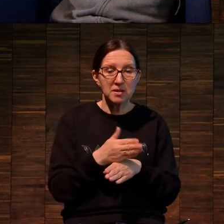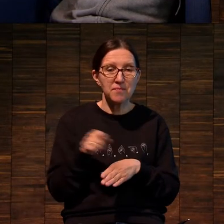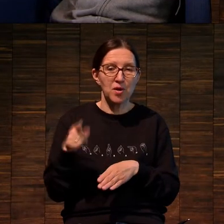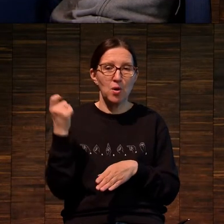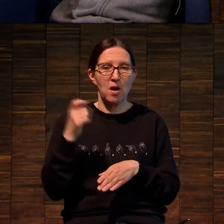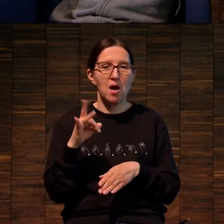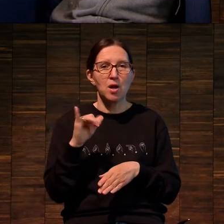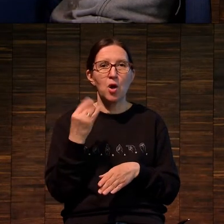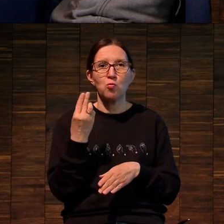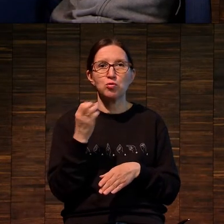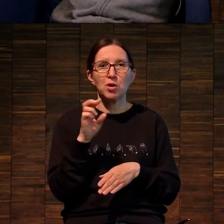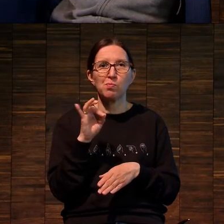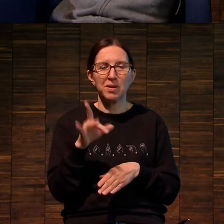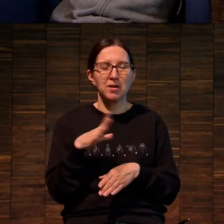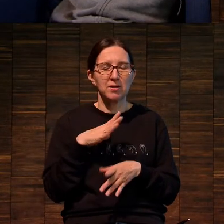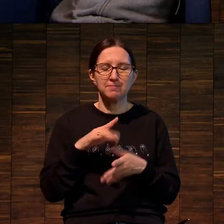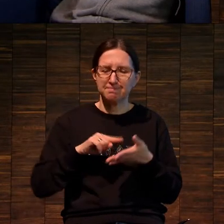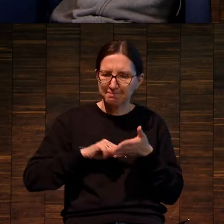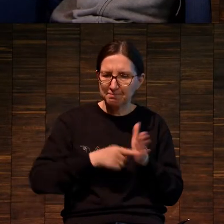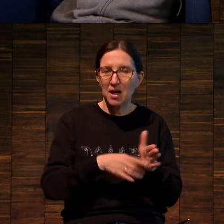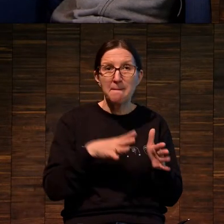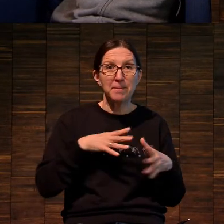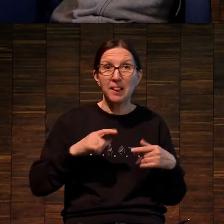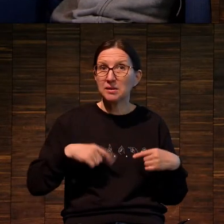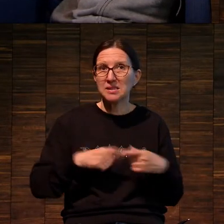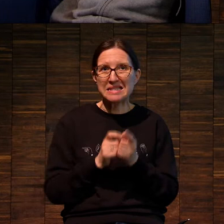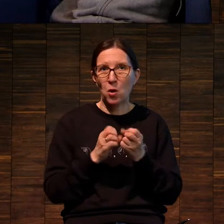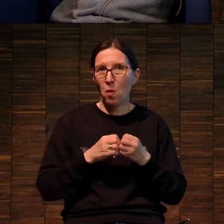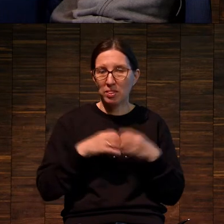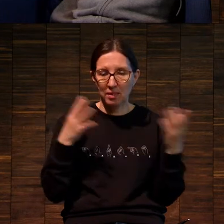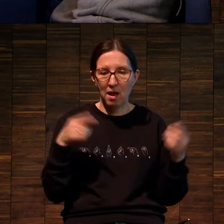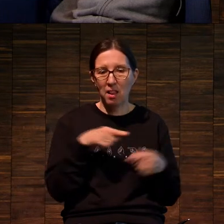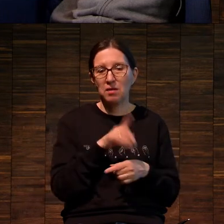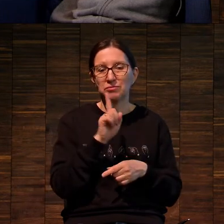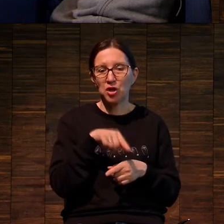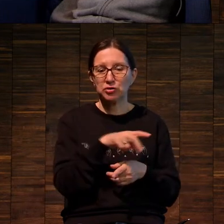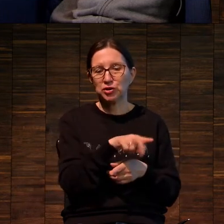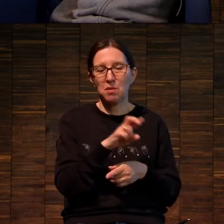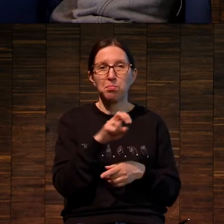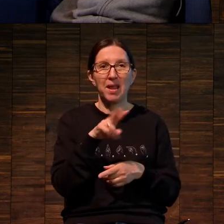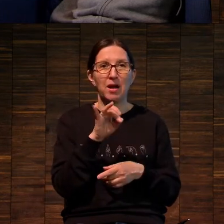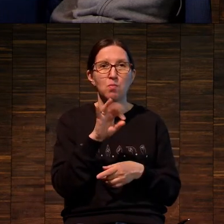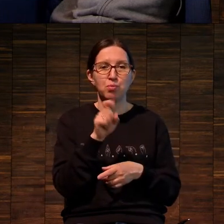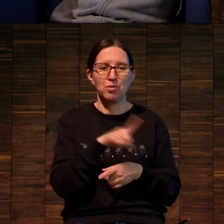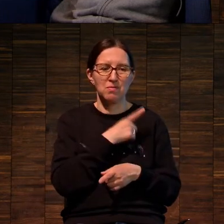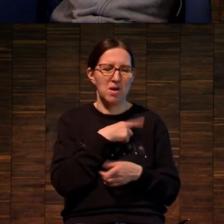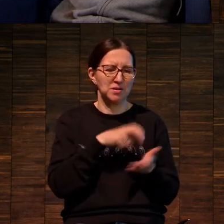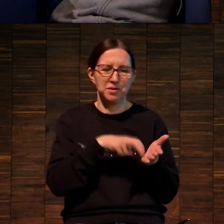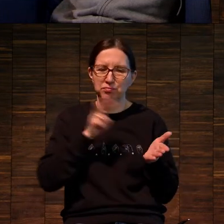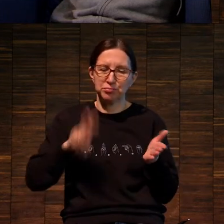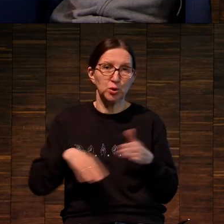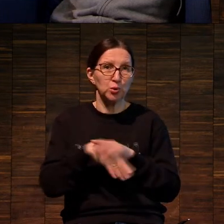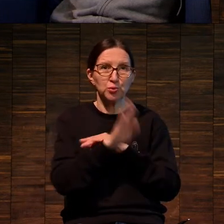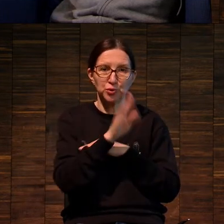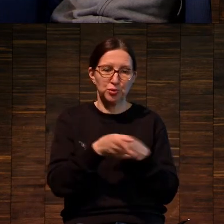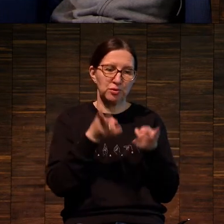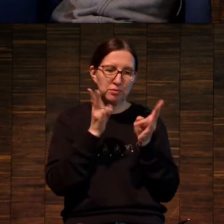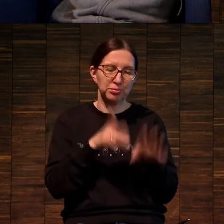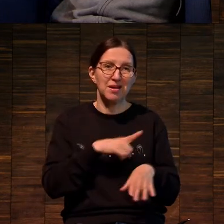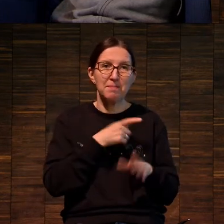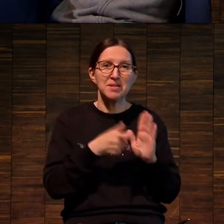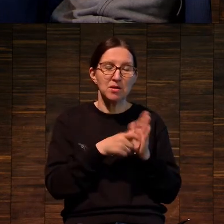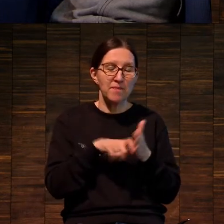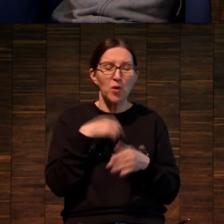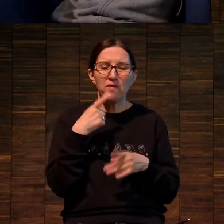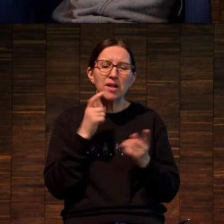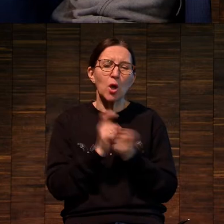Раушенберг настоял, это был скандал. После этого Боб Блэкборн покинул мастерскую, там разругал. Ну, все говорят,